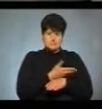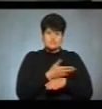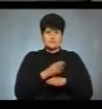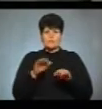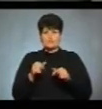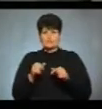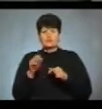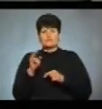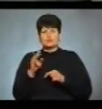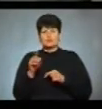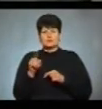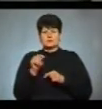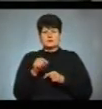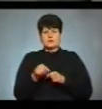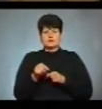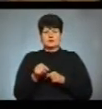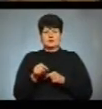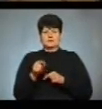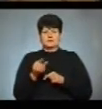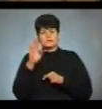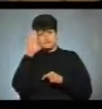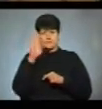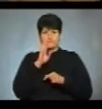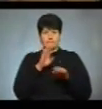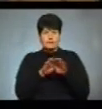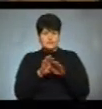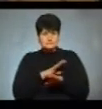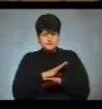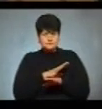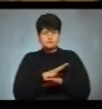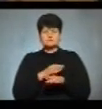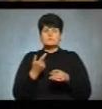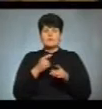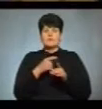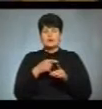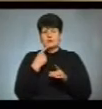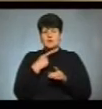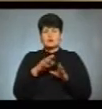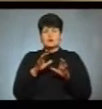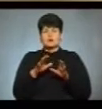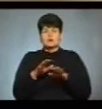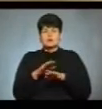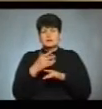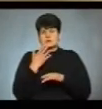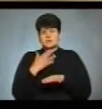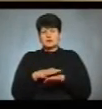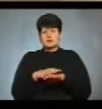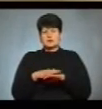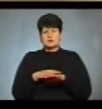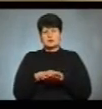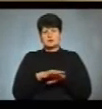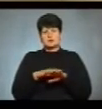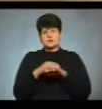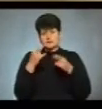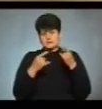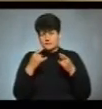Потім треба, щоб аудиторія була гендерно рівна. За словами голови правління Національної суспільної телерадіокомпанії «Зоробала Сань», якщо прийде тільки